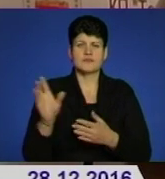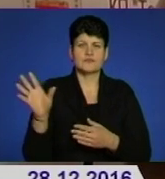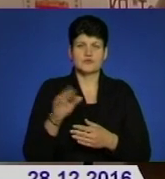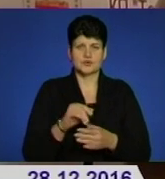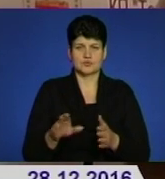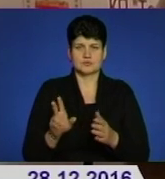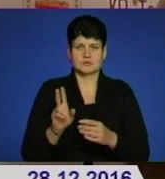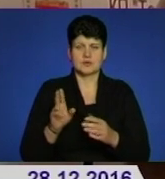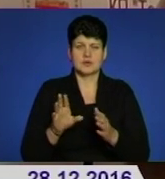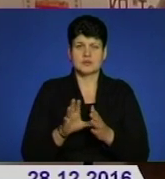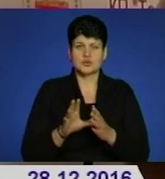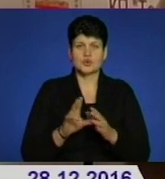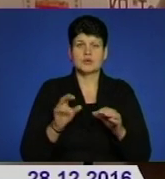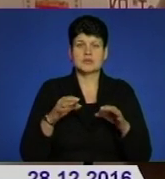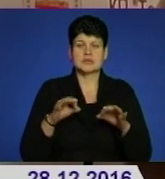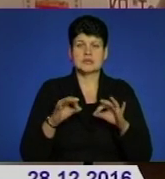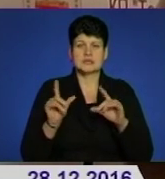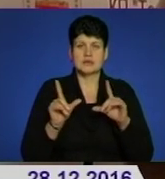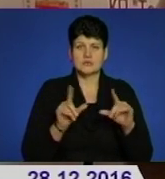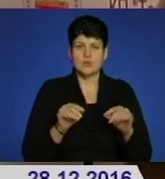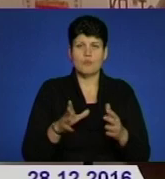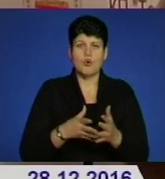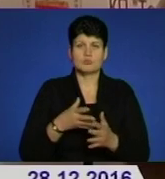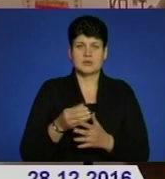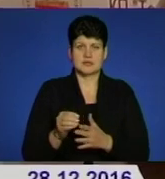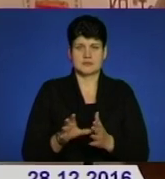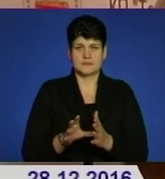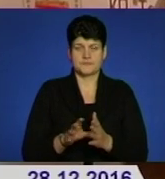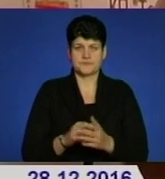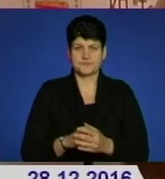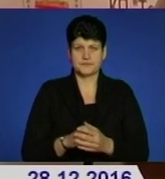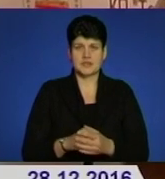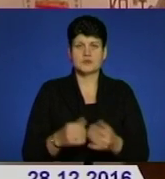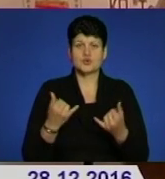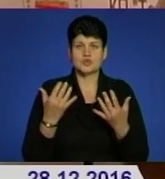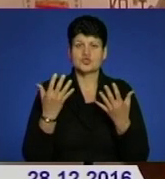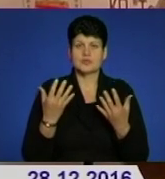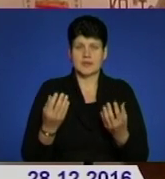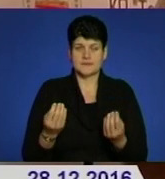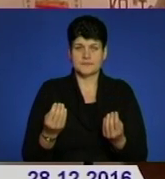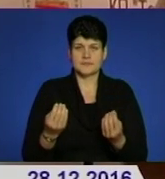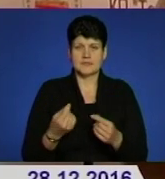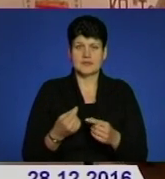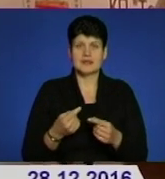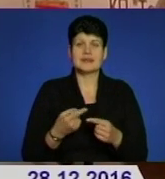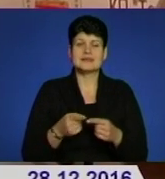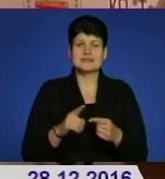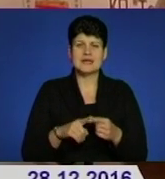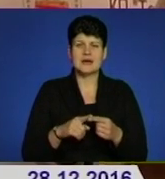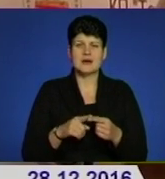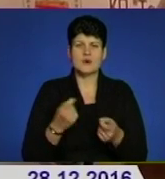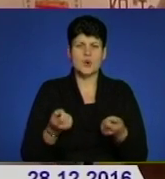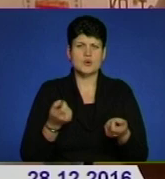електричного транспорту по оплаті за електроенергію. На сьогоднішній ця роздрібна ціна